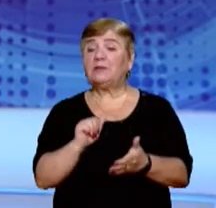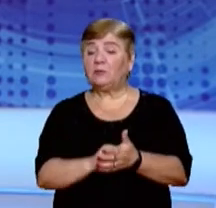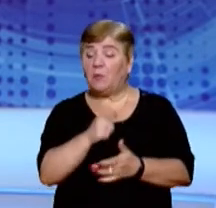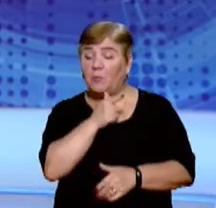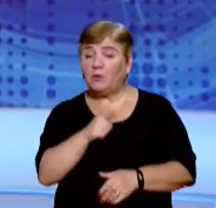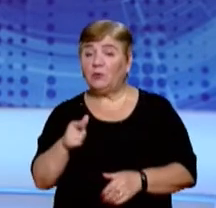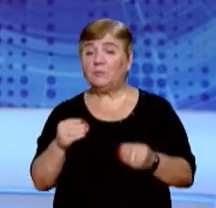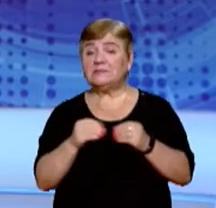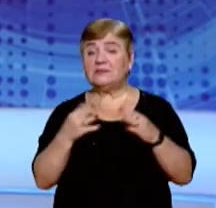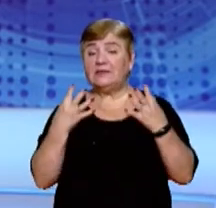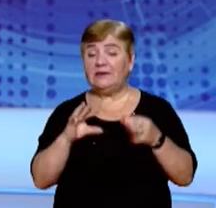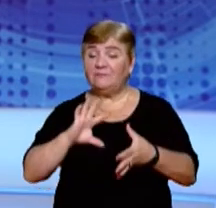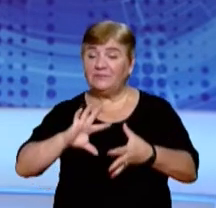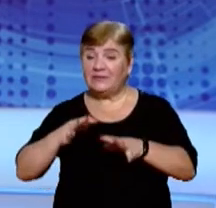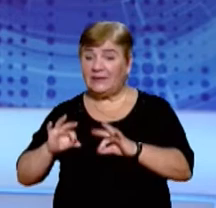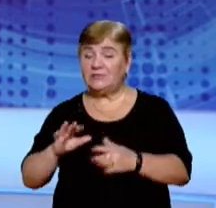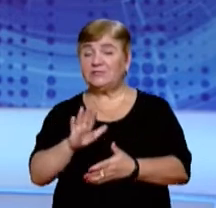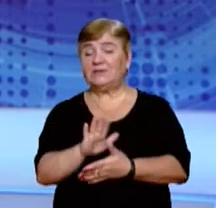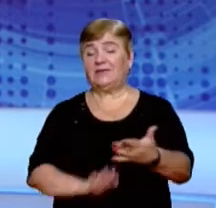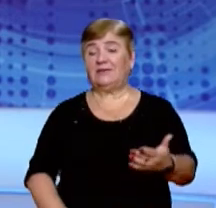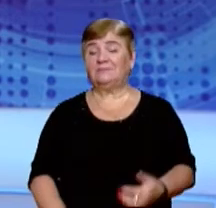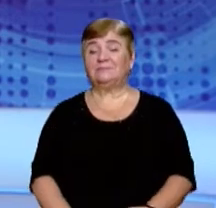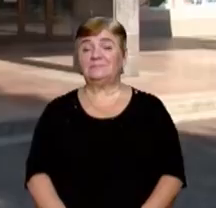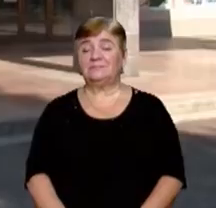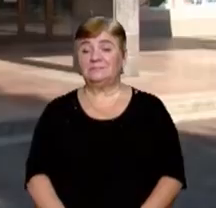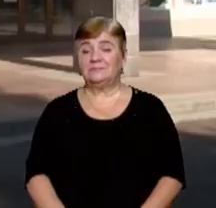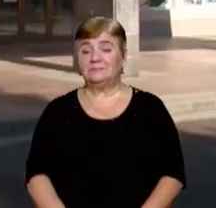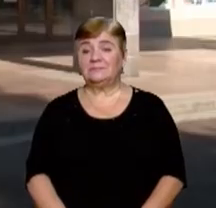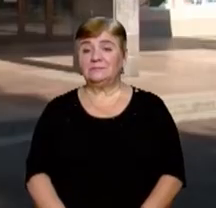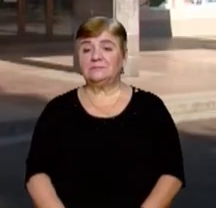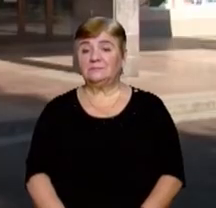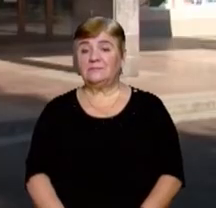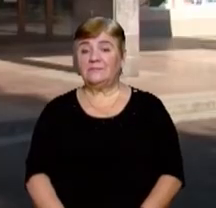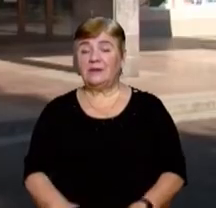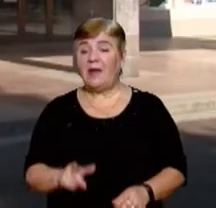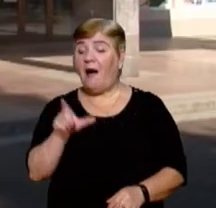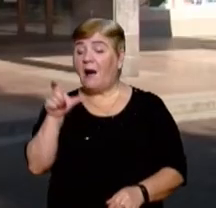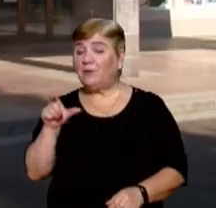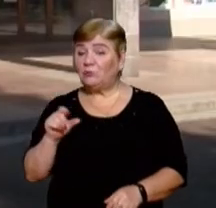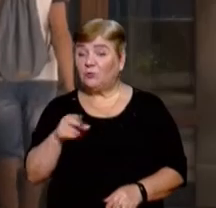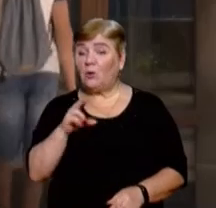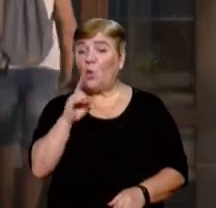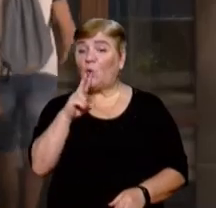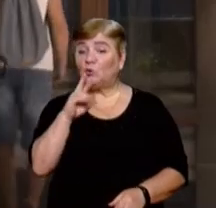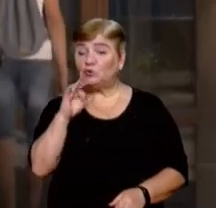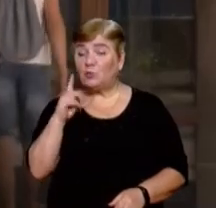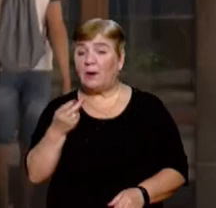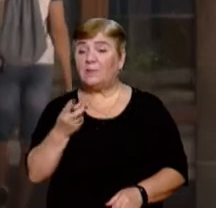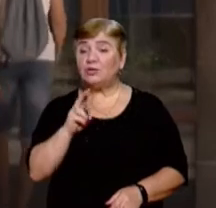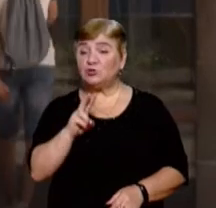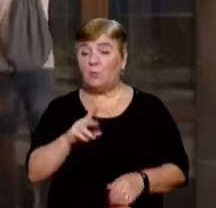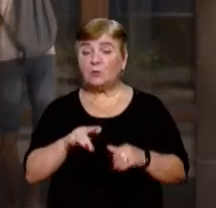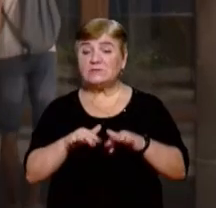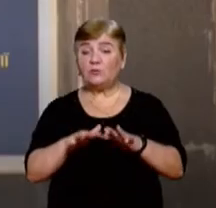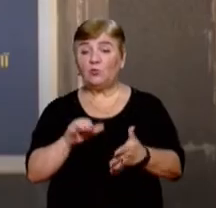протягом 10 днів. Детальніше в сюжеті Руслани Гостюк. Абітурієнт Михайло Куштура прийшов в УЖНУ уточнити